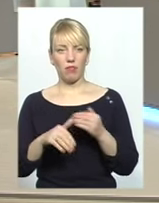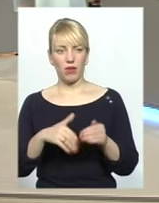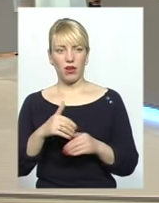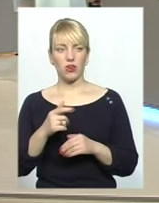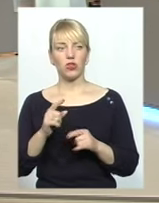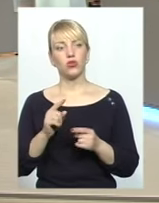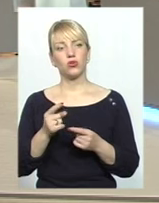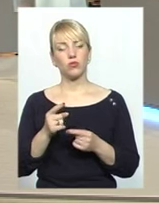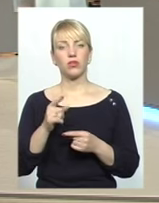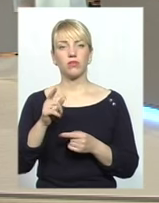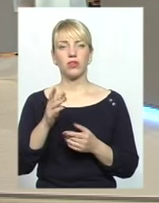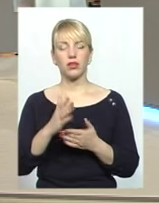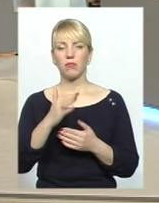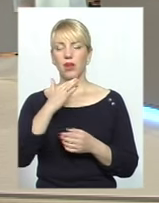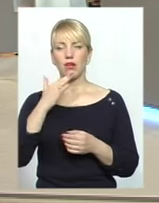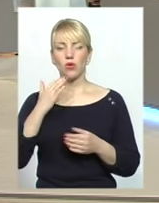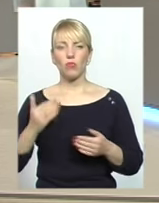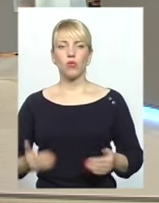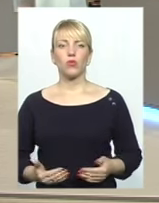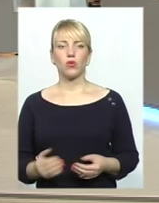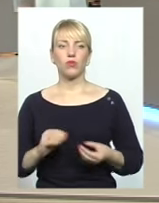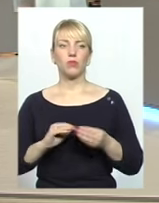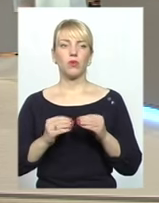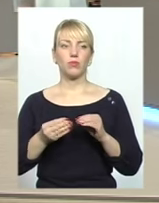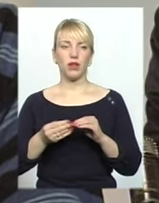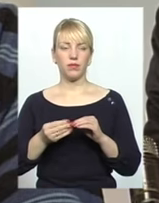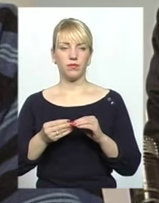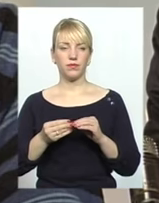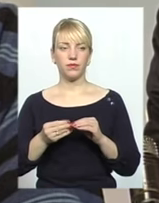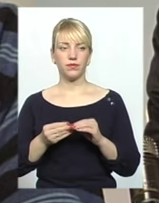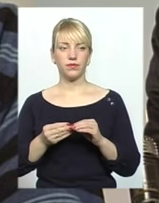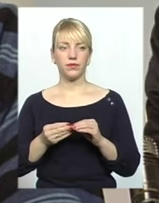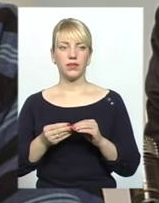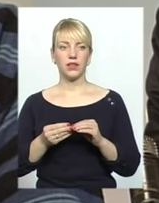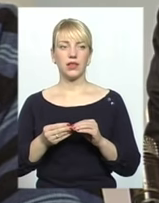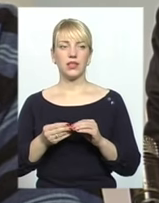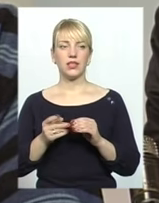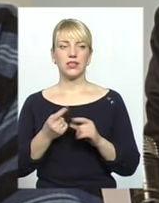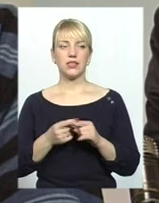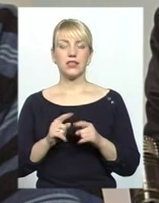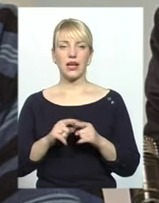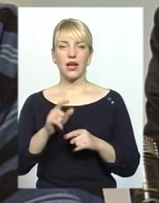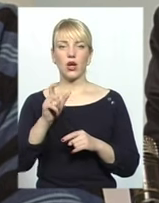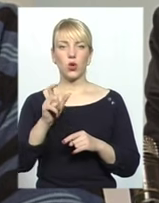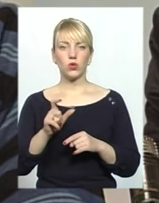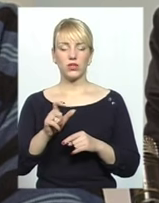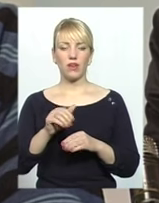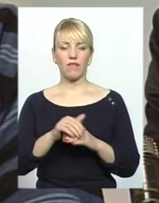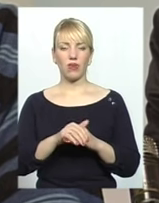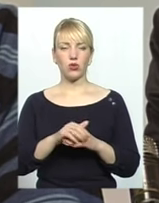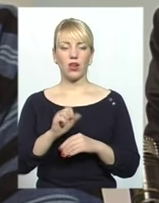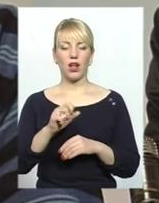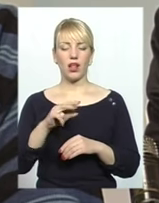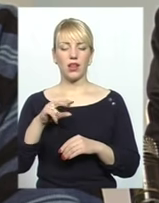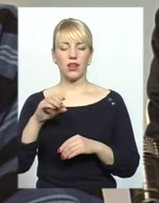багато таких побутових можуть бути проблем. І це людський фактор. Але